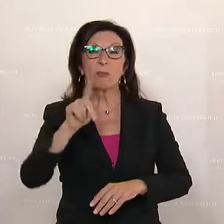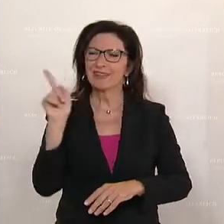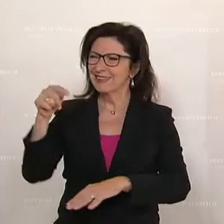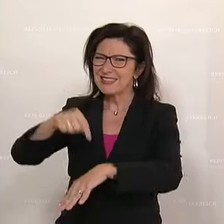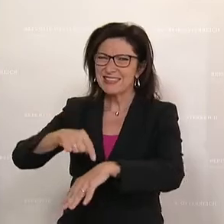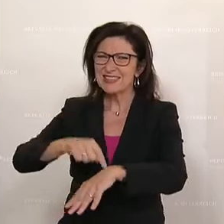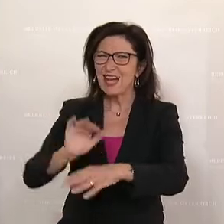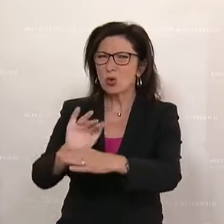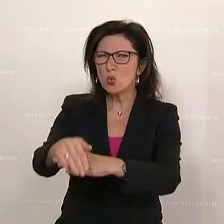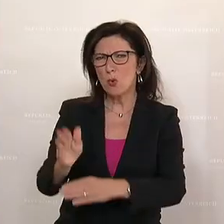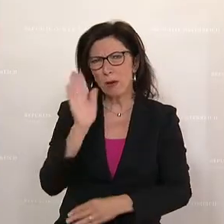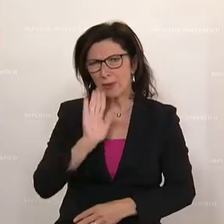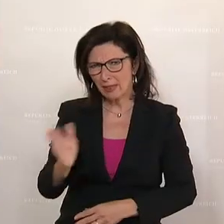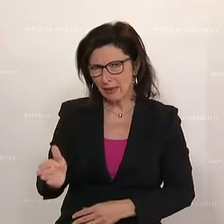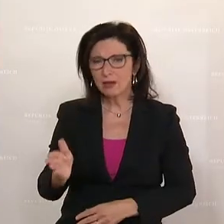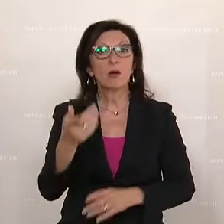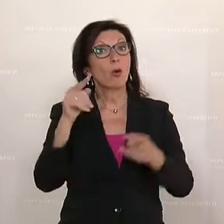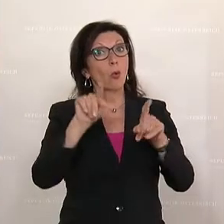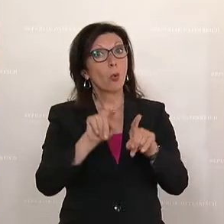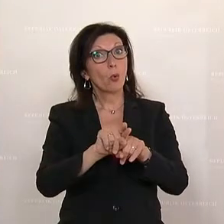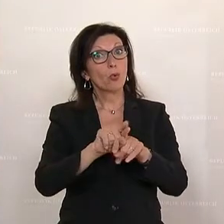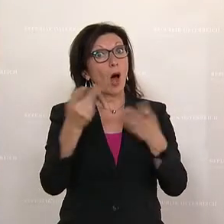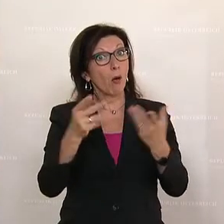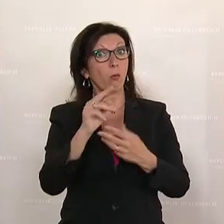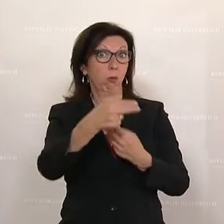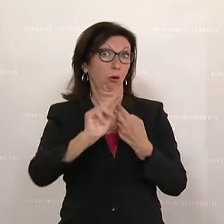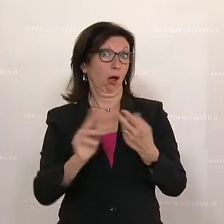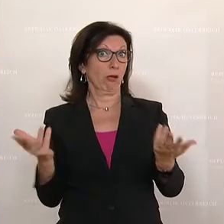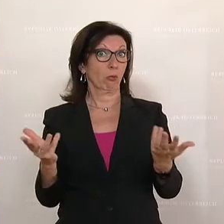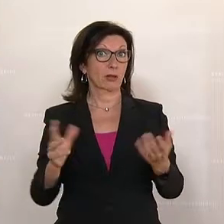,6 und auch als Antwort gegeben haben.